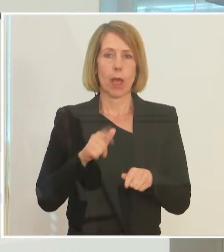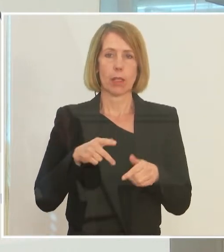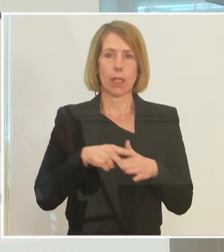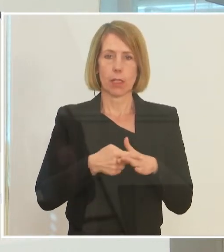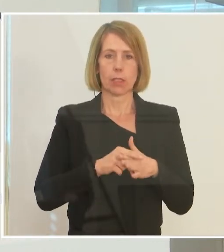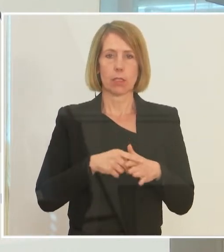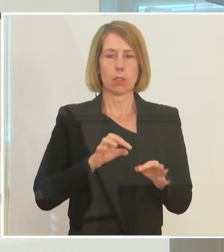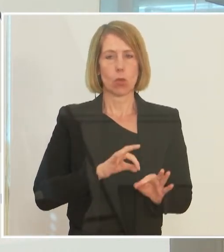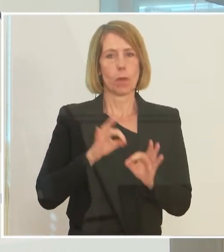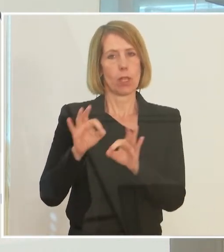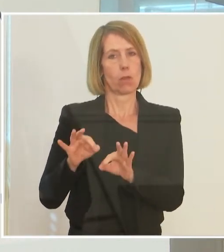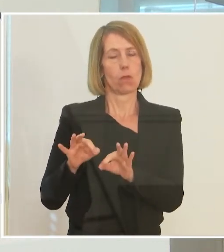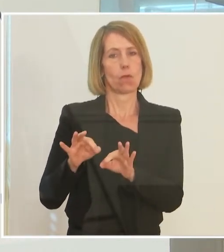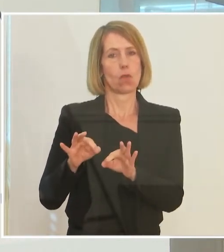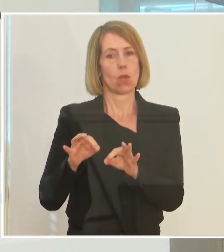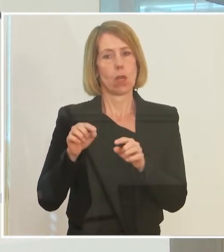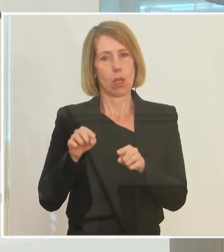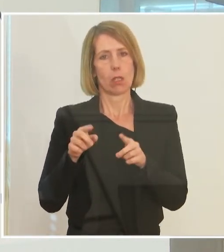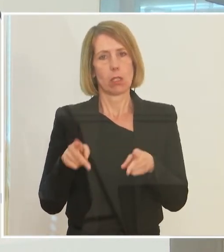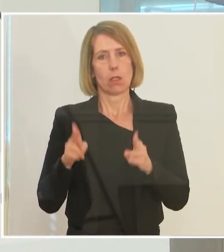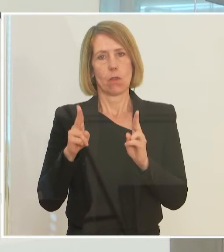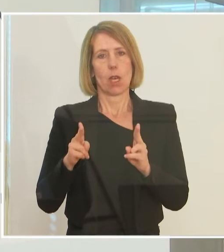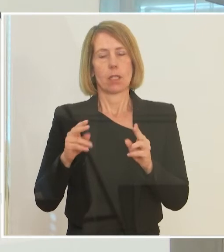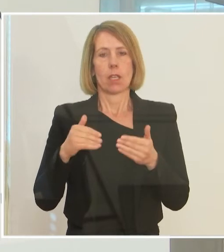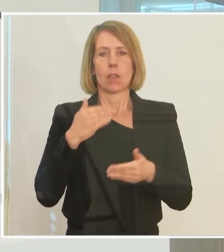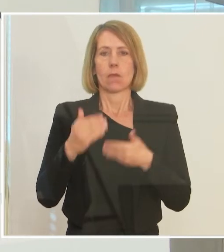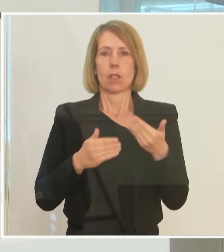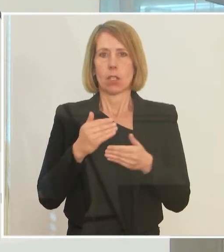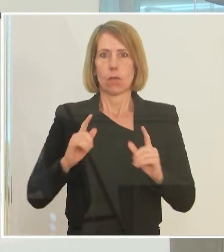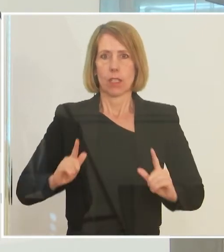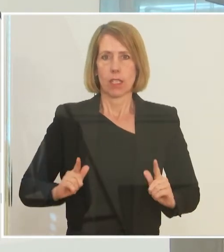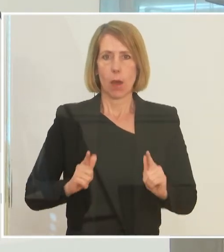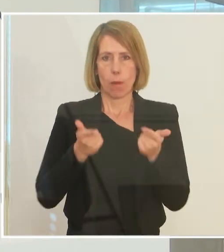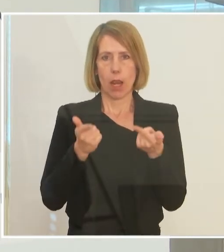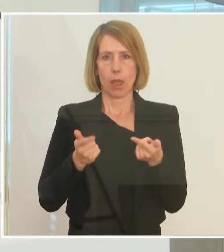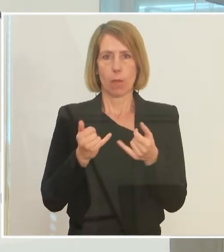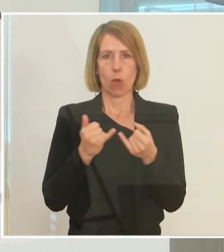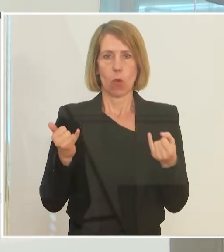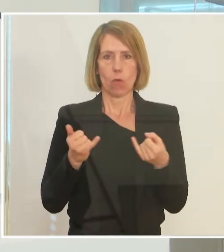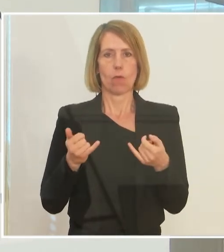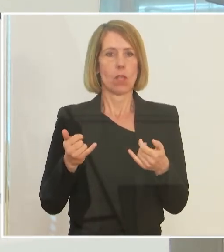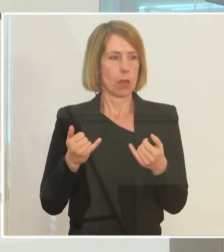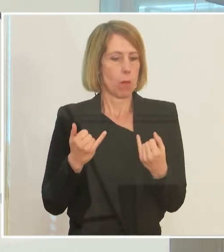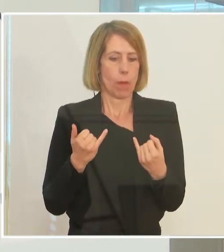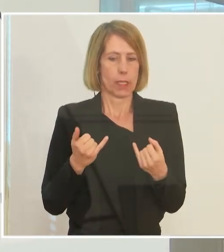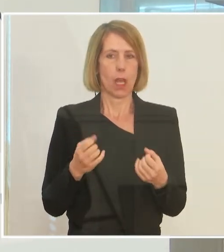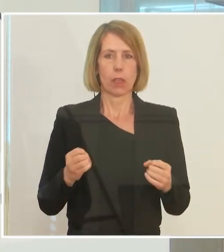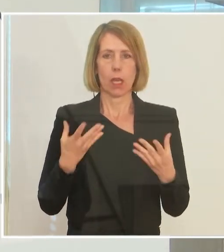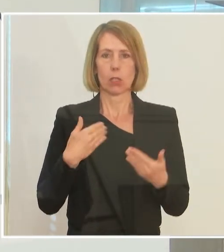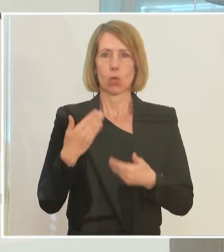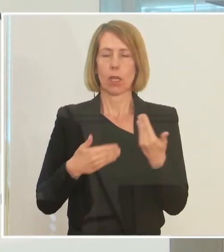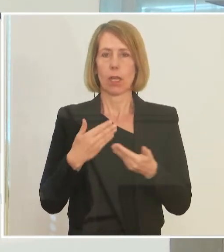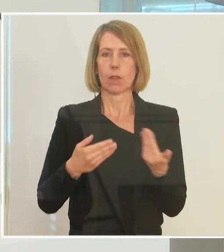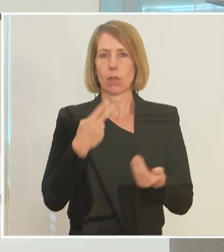gedacht, um in der Phase der wirtschaftlichen Belebung, die uns jetzt, so wie sozusagen die aktuellen Entwicklungen darauf